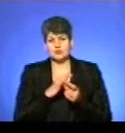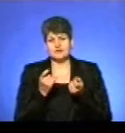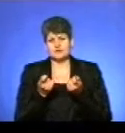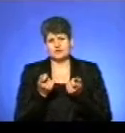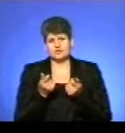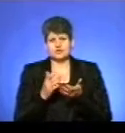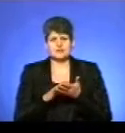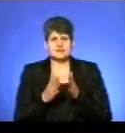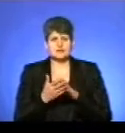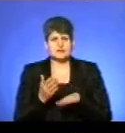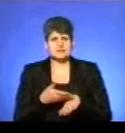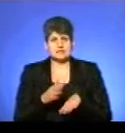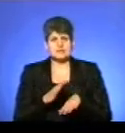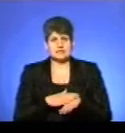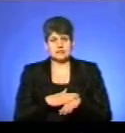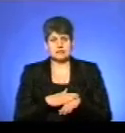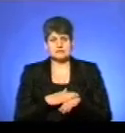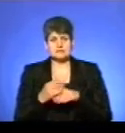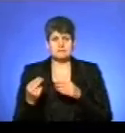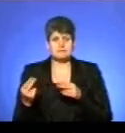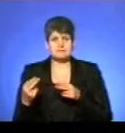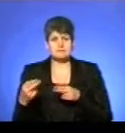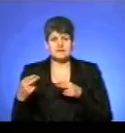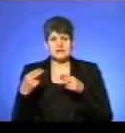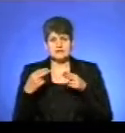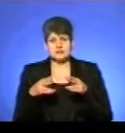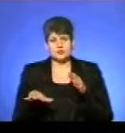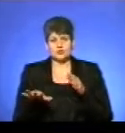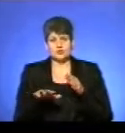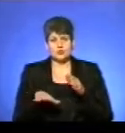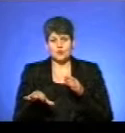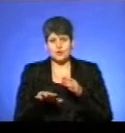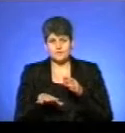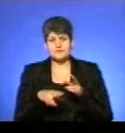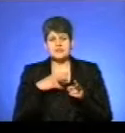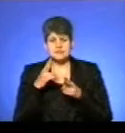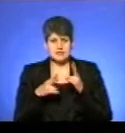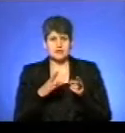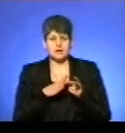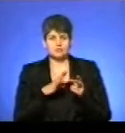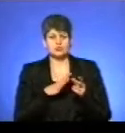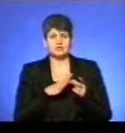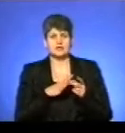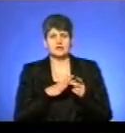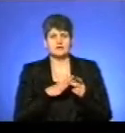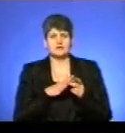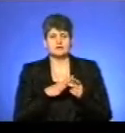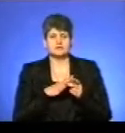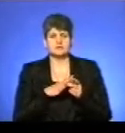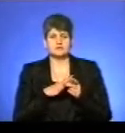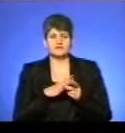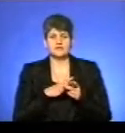ситуація складна з під'їзними дорогами до контейнерних майданчиків. От скарга була саме від перевізників, тому